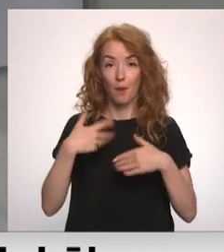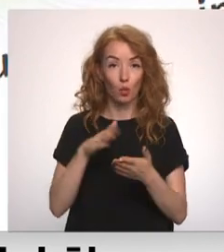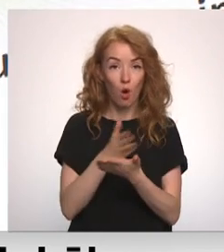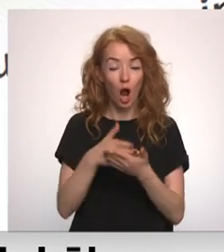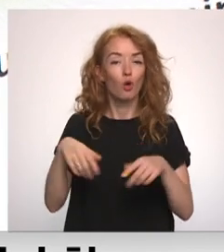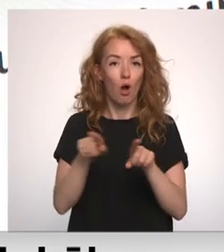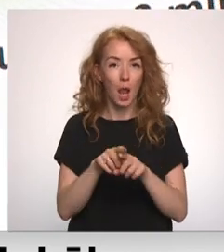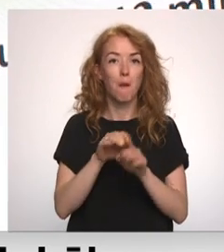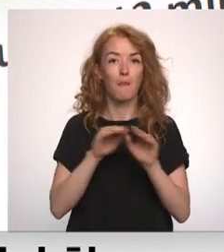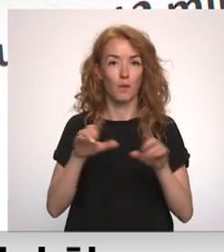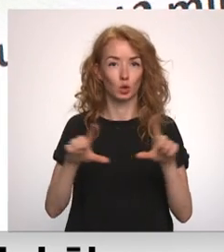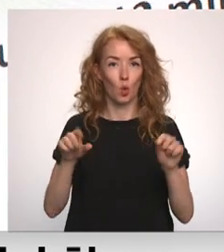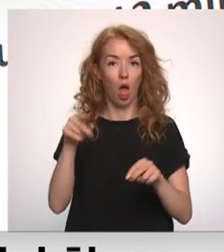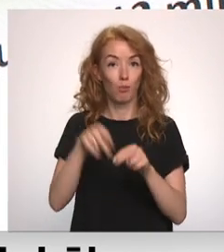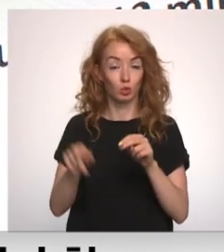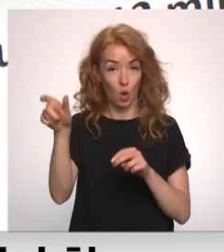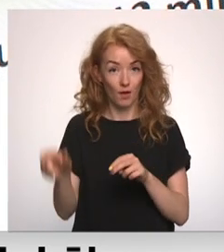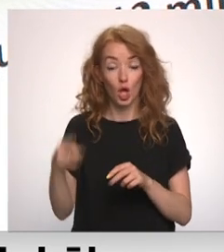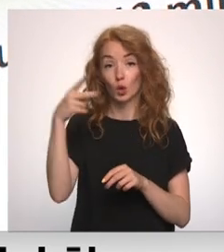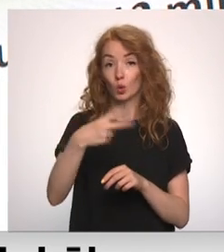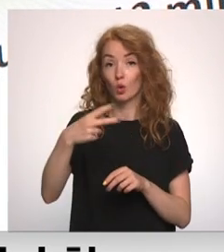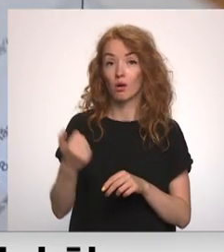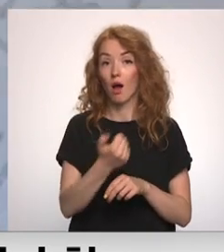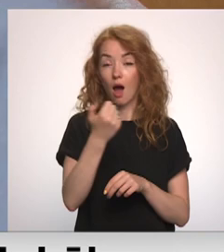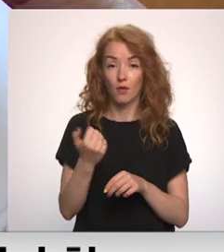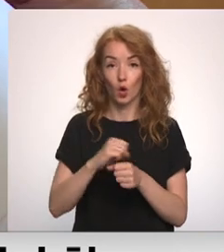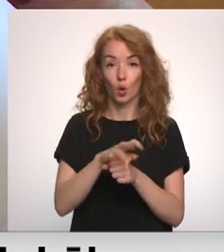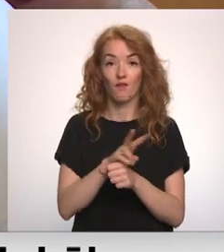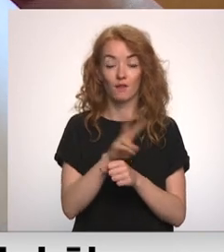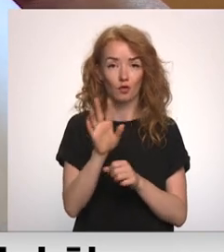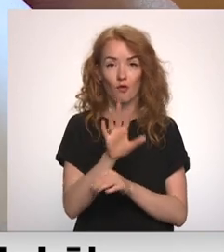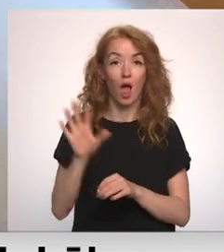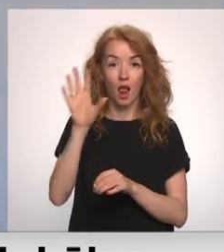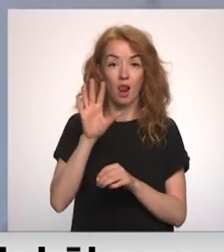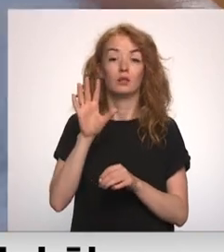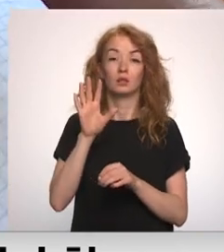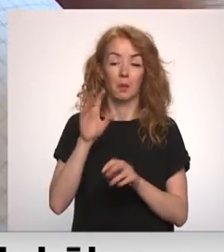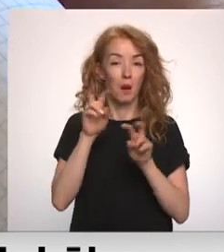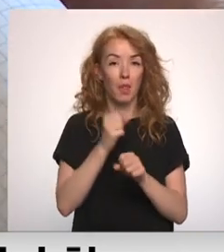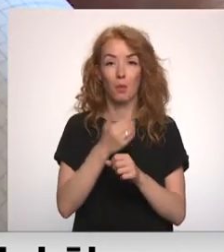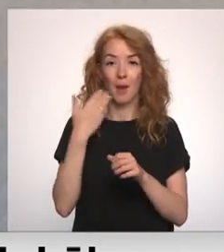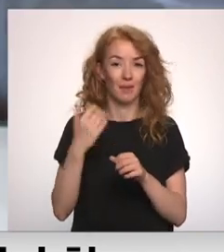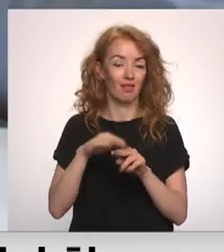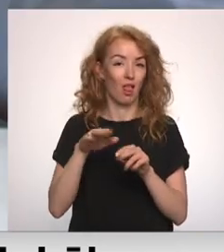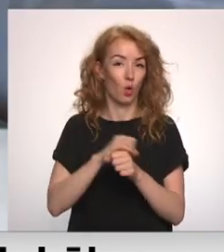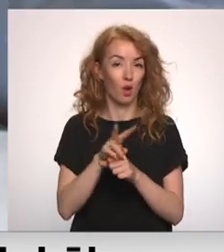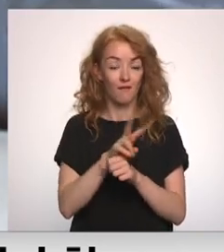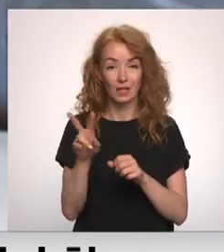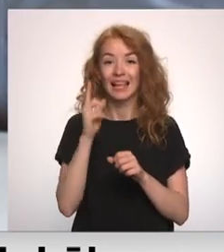pamatskola beidzēji. 2020. gadā kovida dēļ valsts pārbaudes darbu nebija, pērni tikai